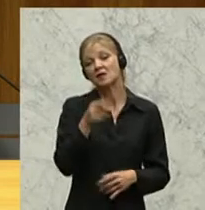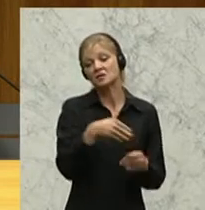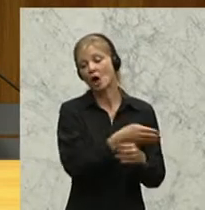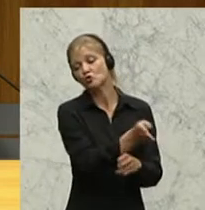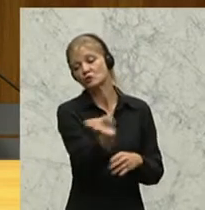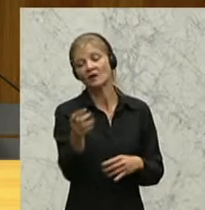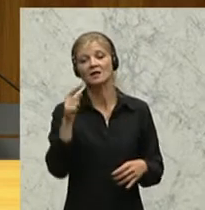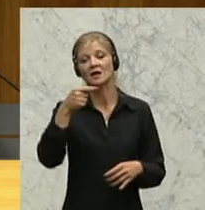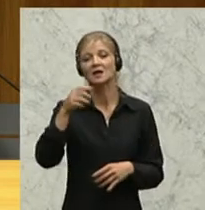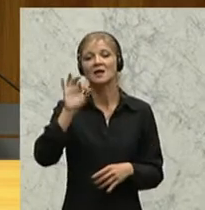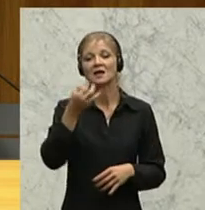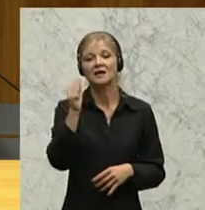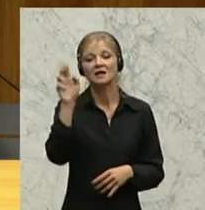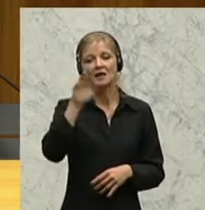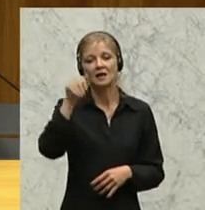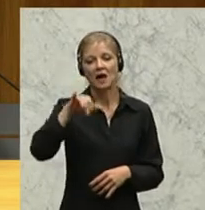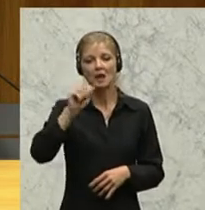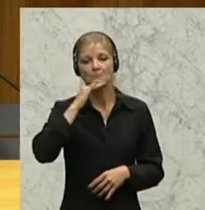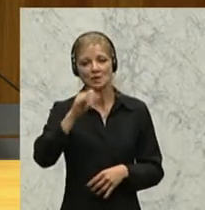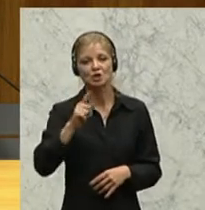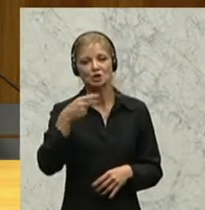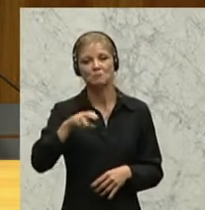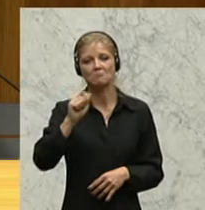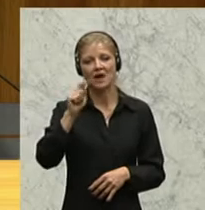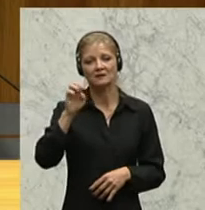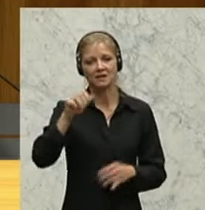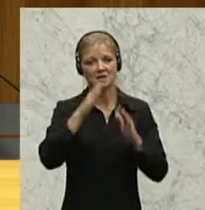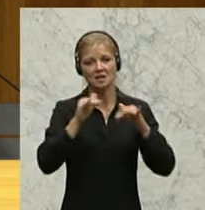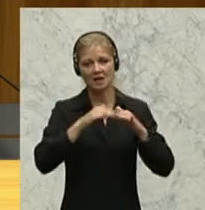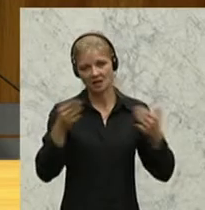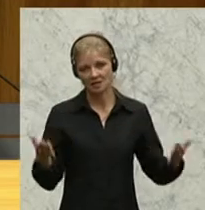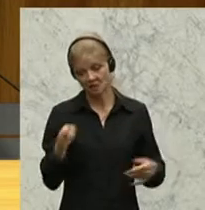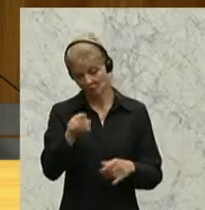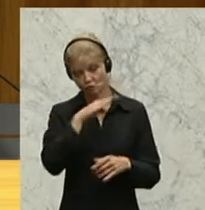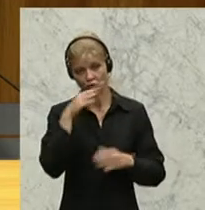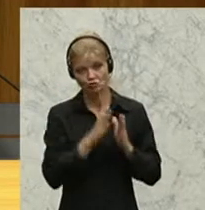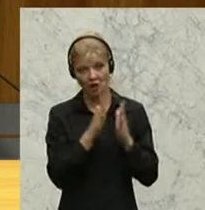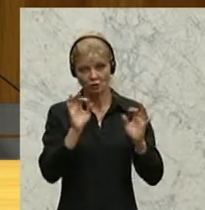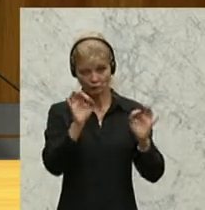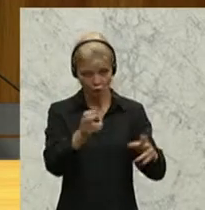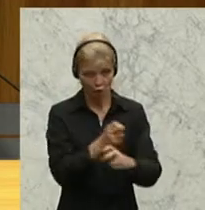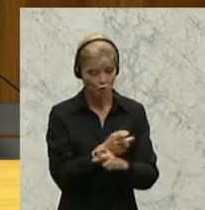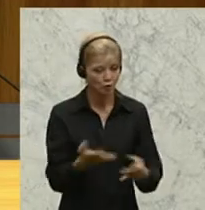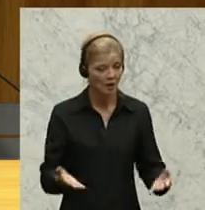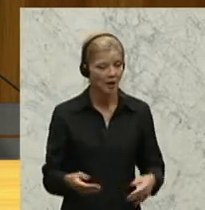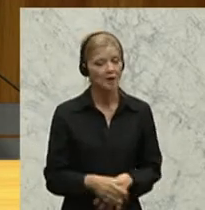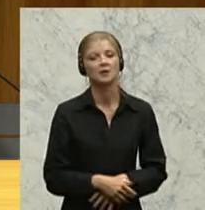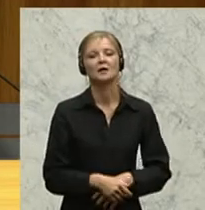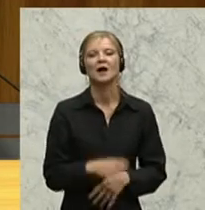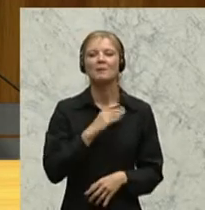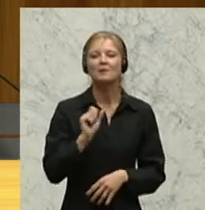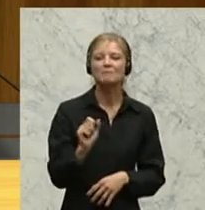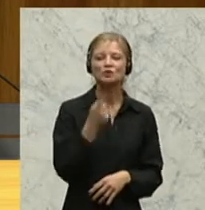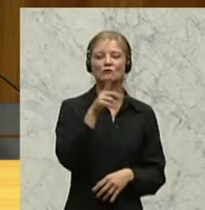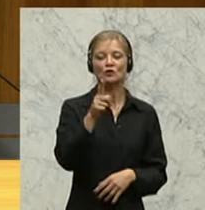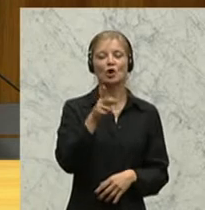Schäden das sein? Aber es geht ja da um ganz was anderes. Diese Ausnahme, dass von Kufstein-Süd bis zur Grenze